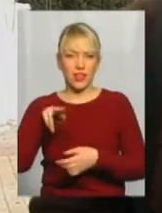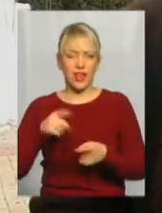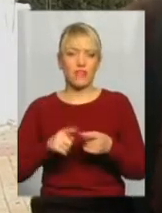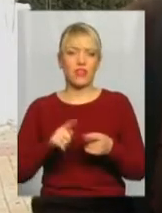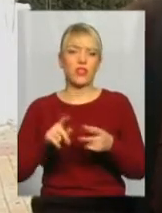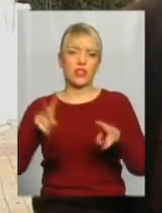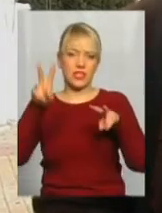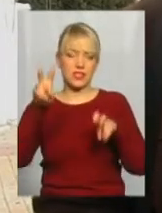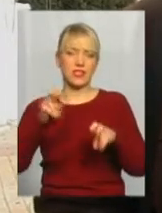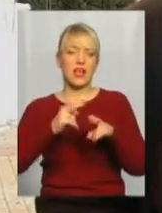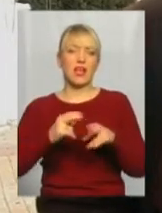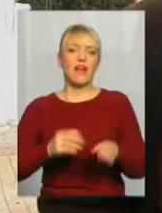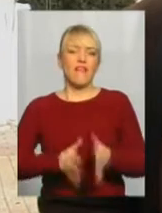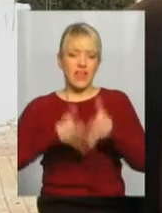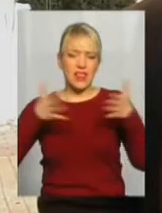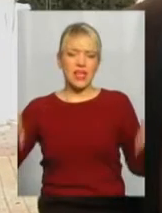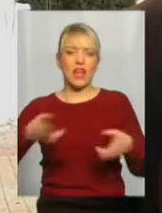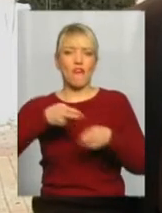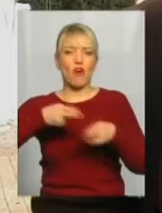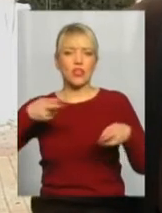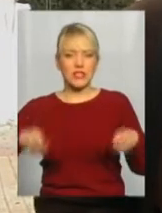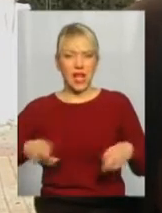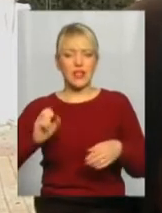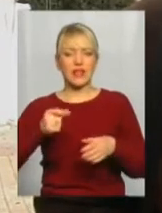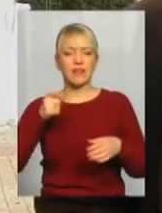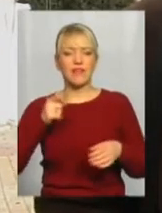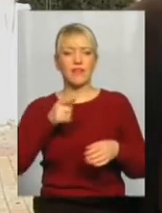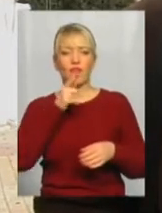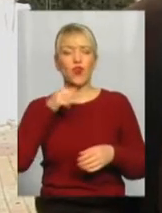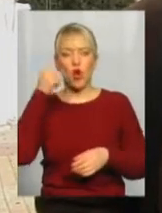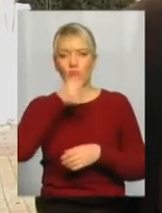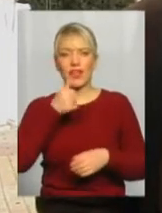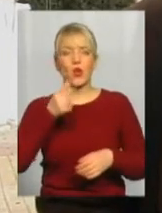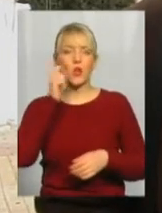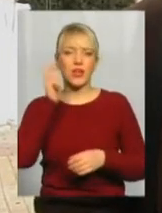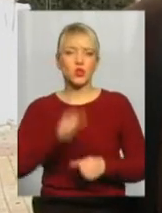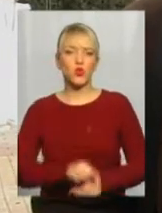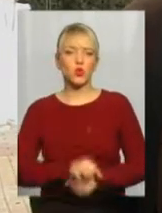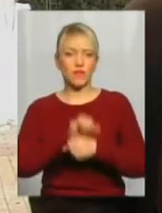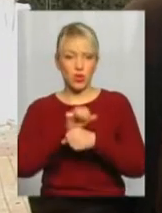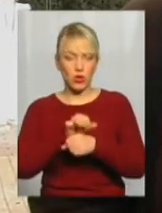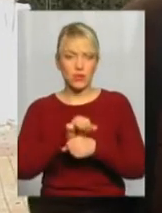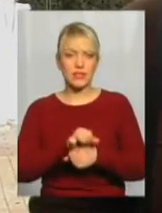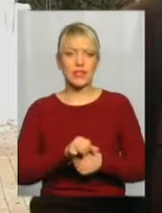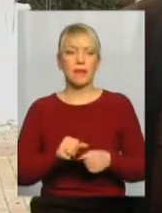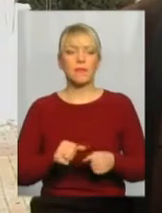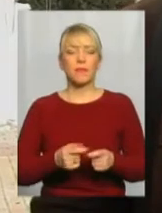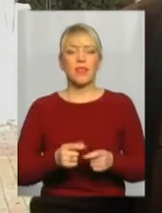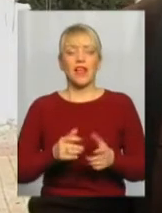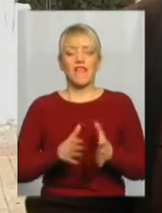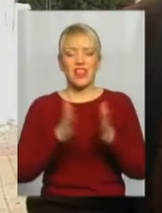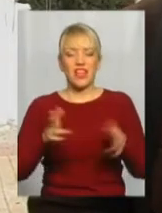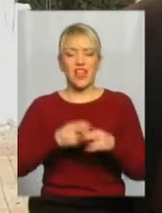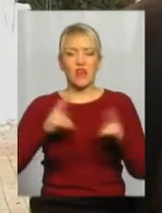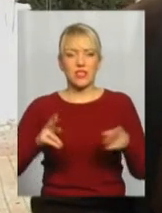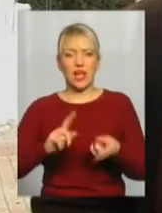Вокзальна. Але в 1919 році, якраз в роки Української революції, Велику Вокзальну переіменували